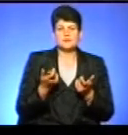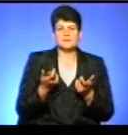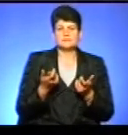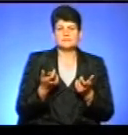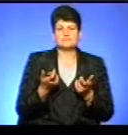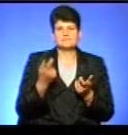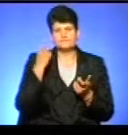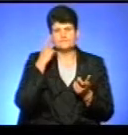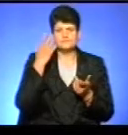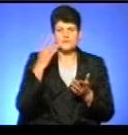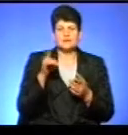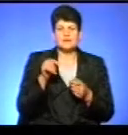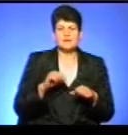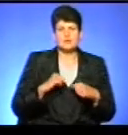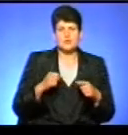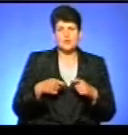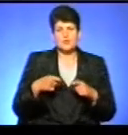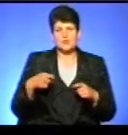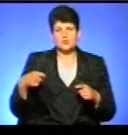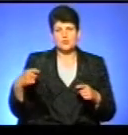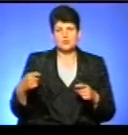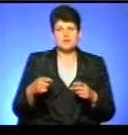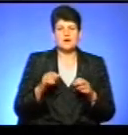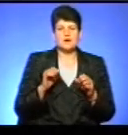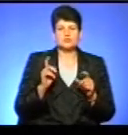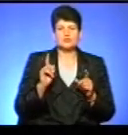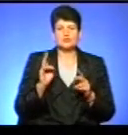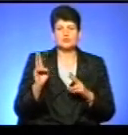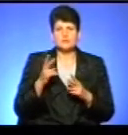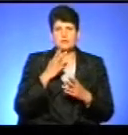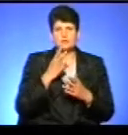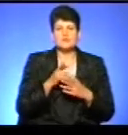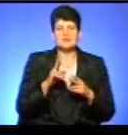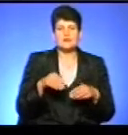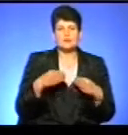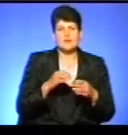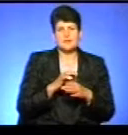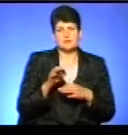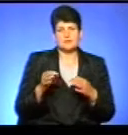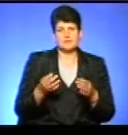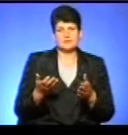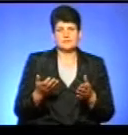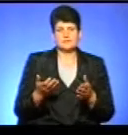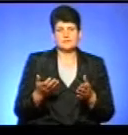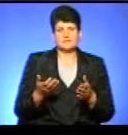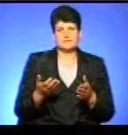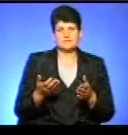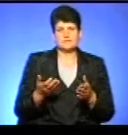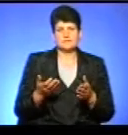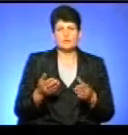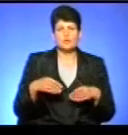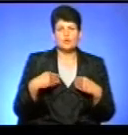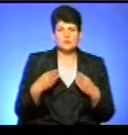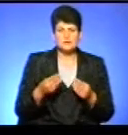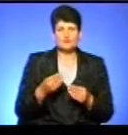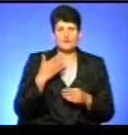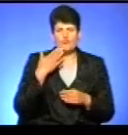ментальність, що вони завжди намагаються затягнути, щоб, а й хтось, щоб не подавився, як ми подали проєкт. тобто тут такий просто елемент. Подають